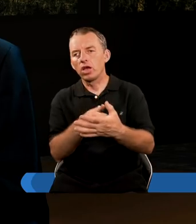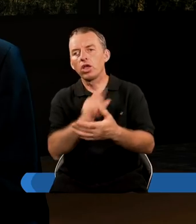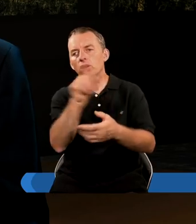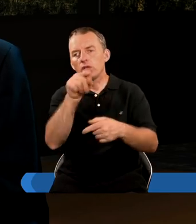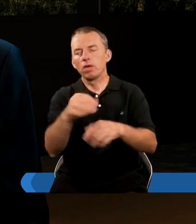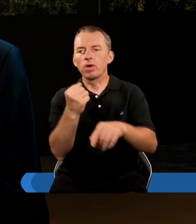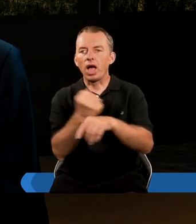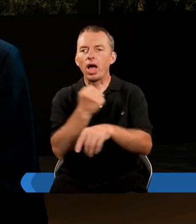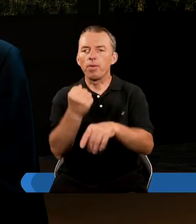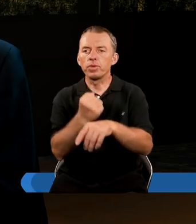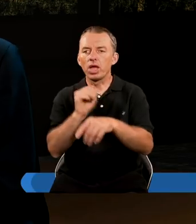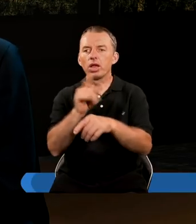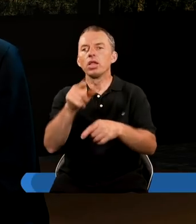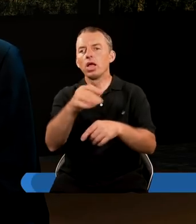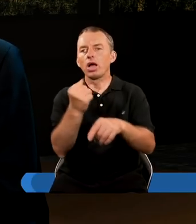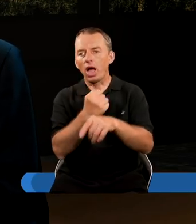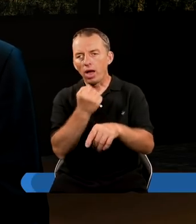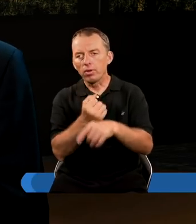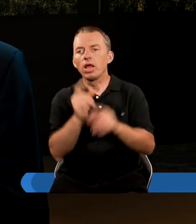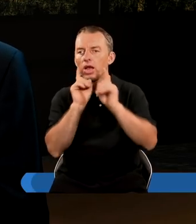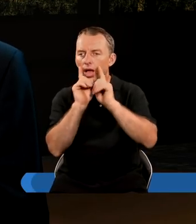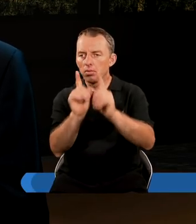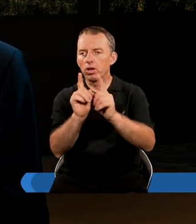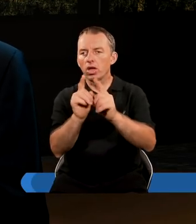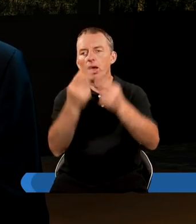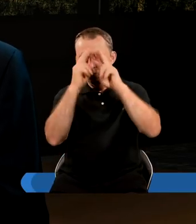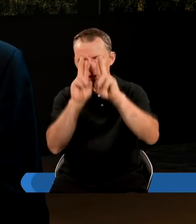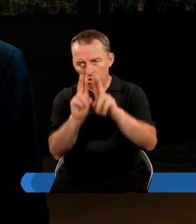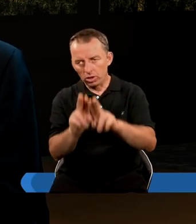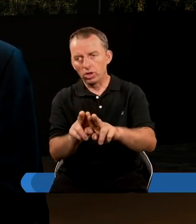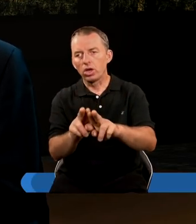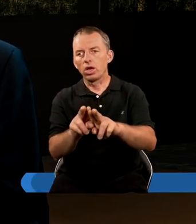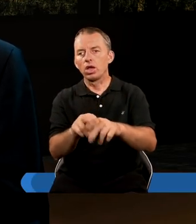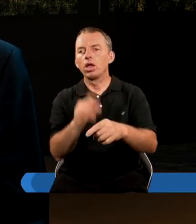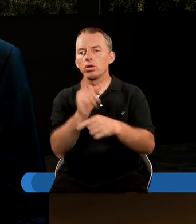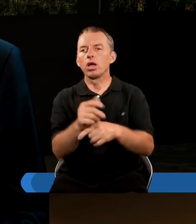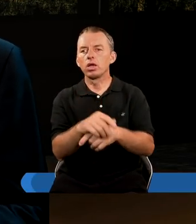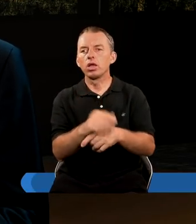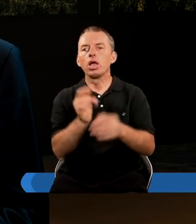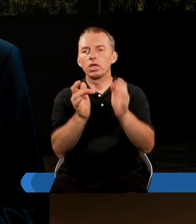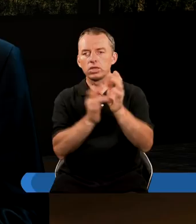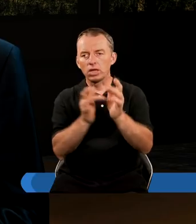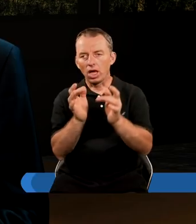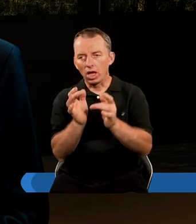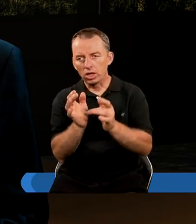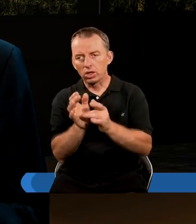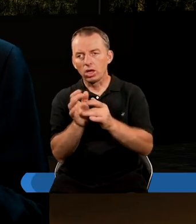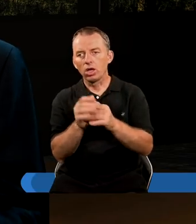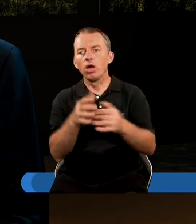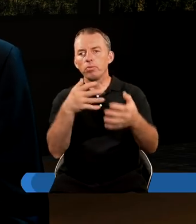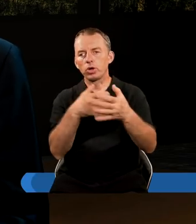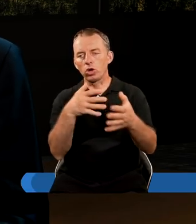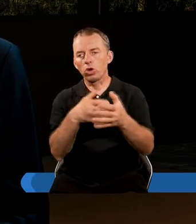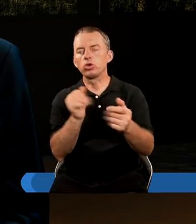że tym kamieniem, do tego kamienia, tak naprawdę przyznawał się profetycznie Jezus. Proroczo. Tak,